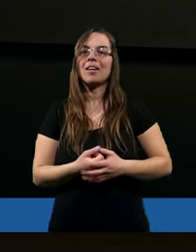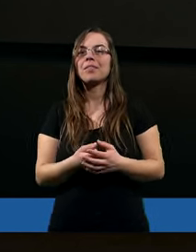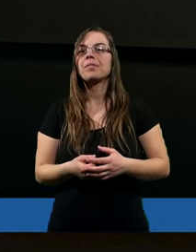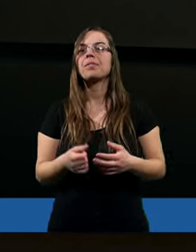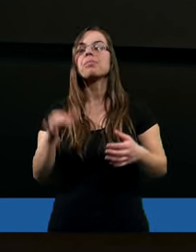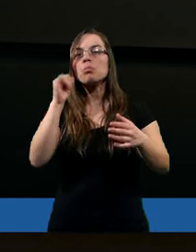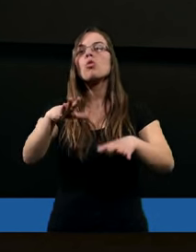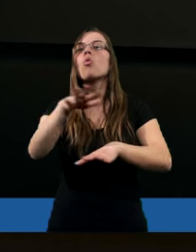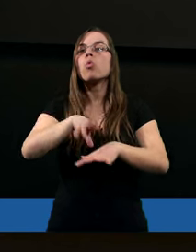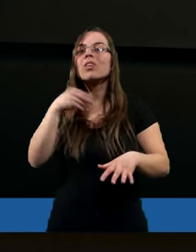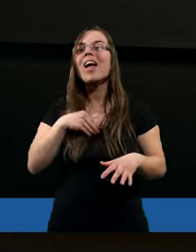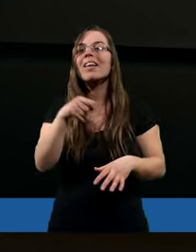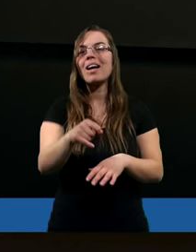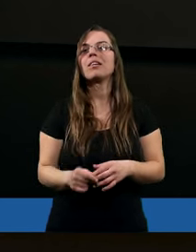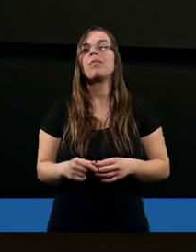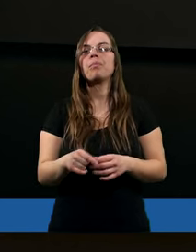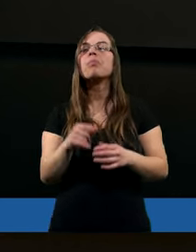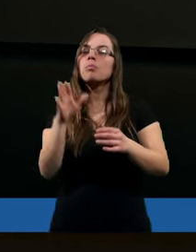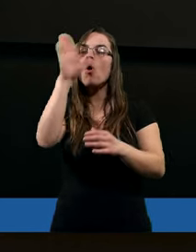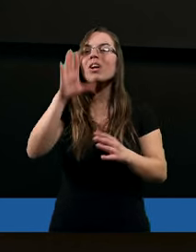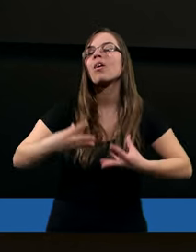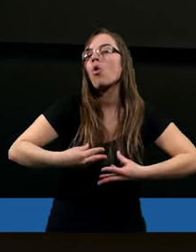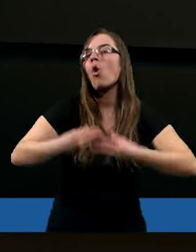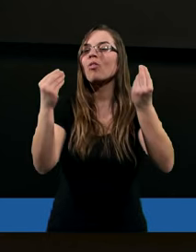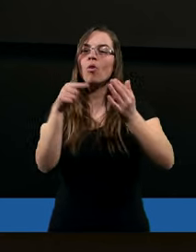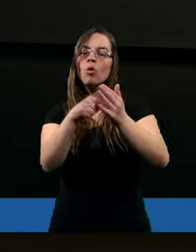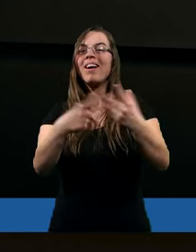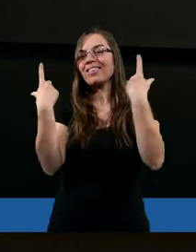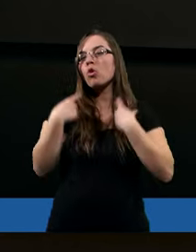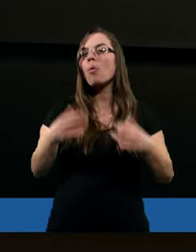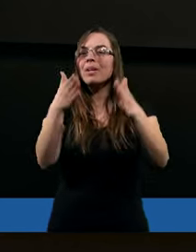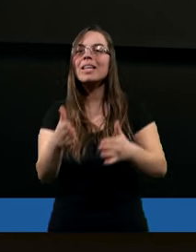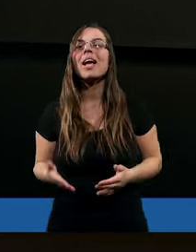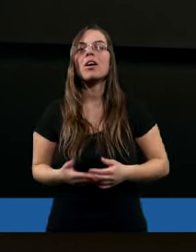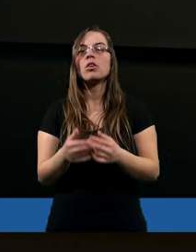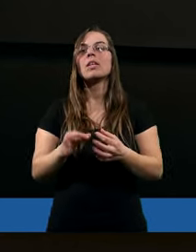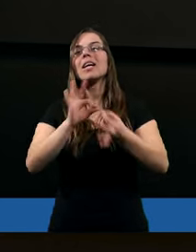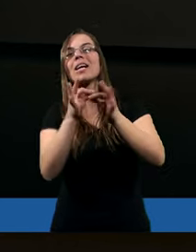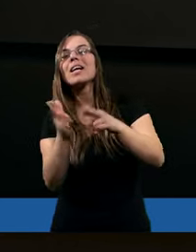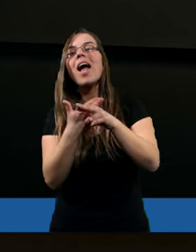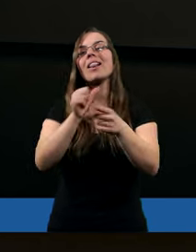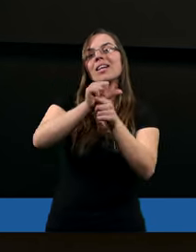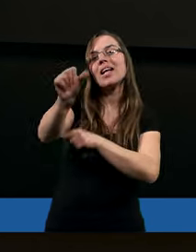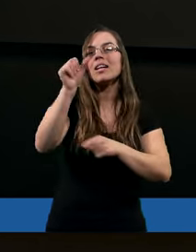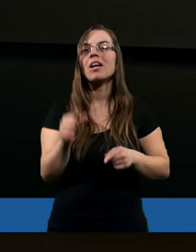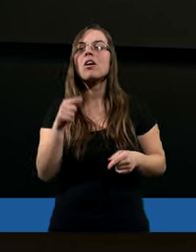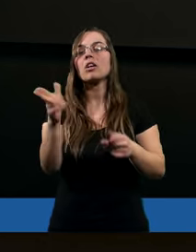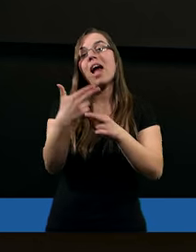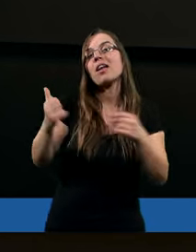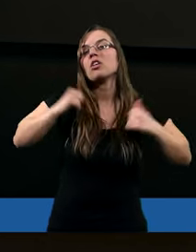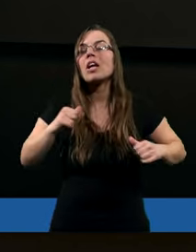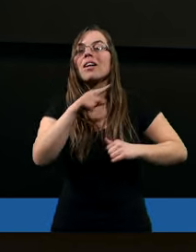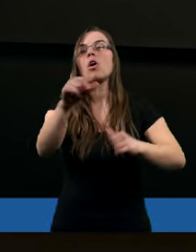jako dzieło uświęcenia, że to dotyczy w zasadzie naszego rozwoju, tak? Osobistego. Kiedy jesteśmy, kiedy